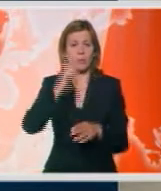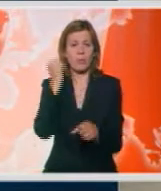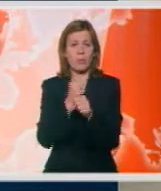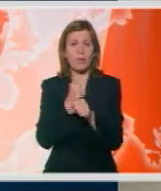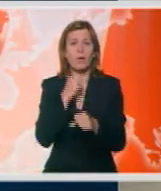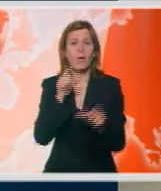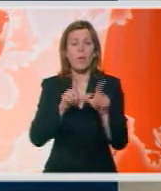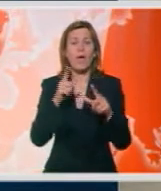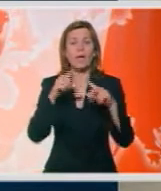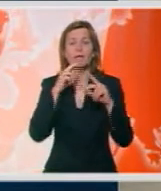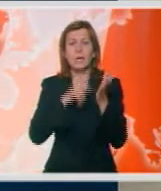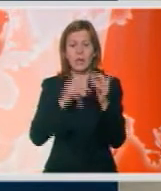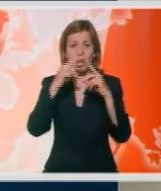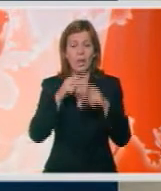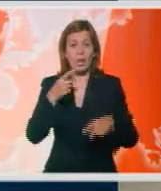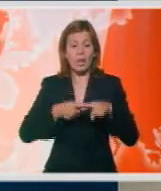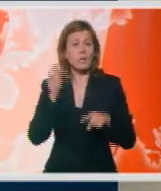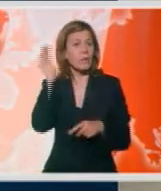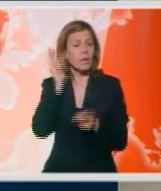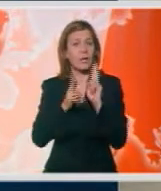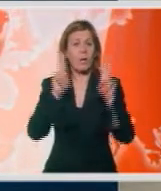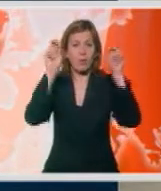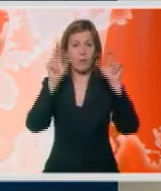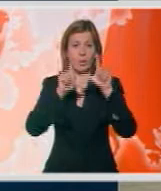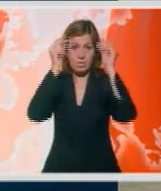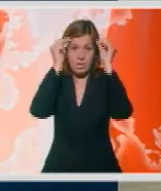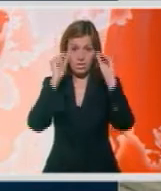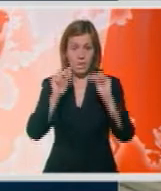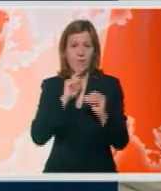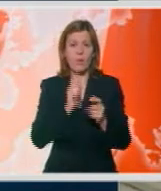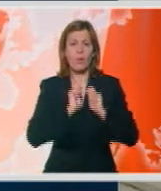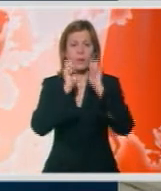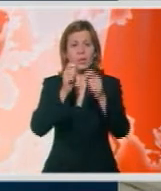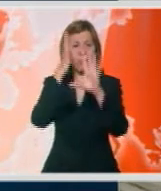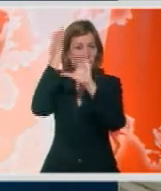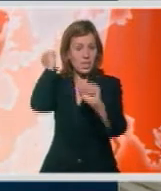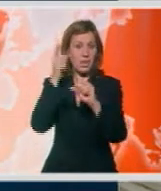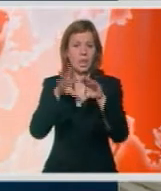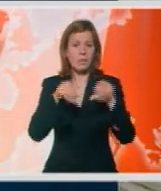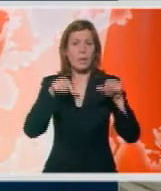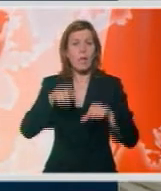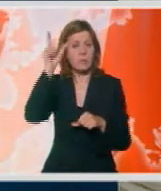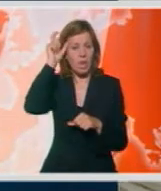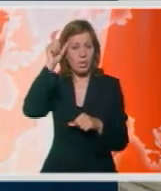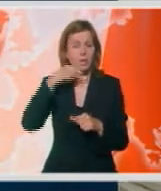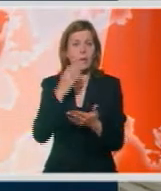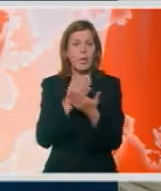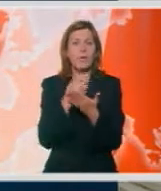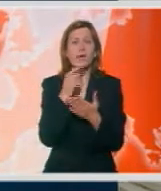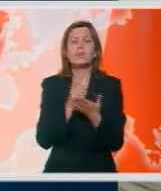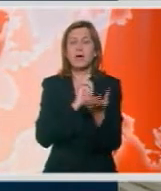poslova u Atini. Grčka vlada je, kako je naveden u saopštenju koja je dostavila ambasada te zemlje u Beogradu, već u